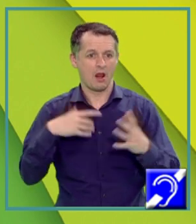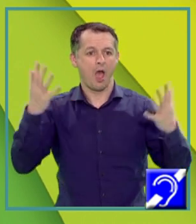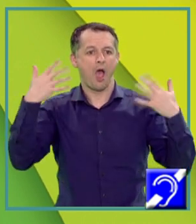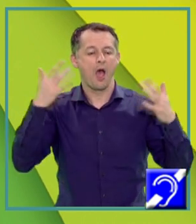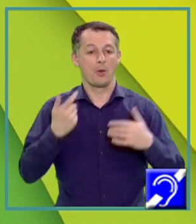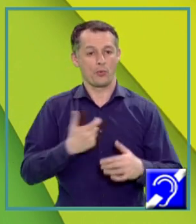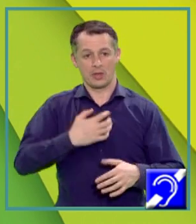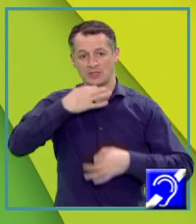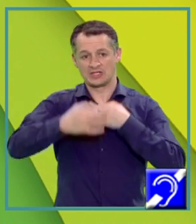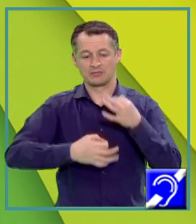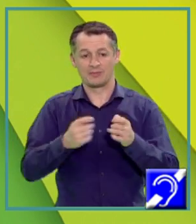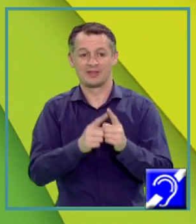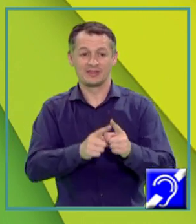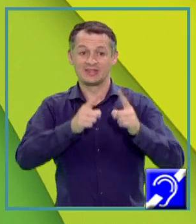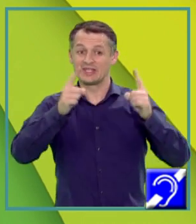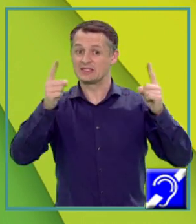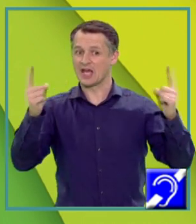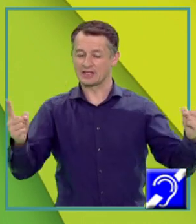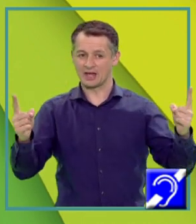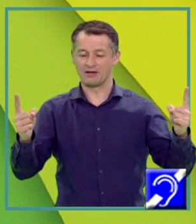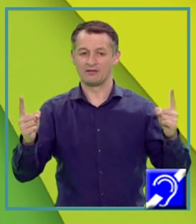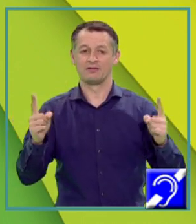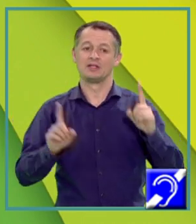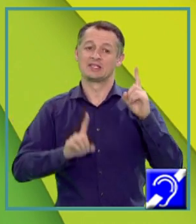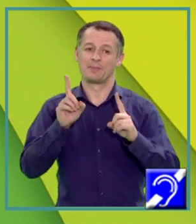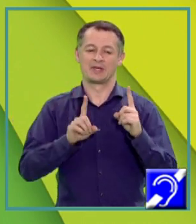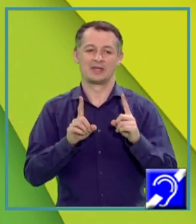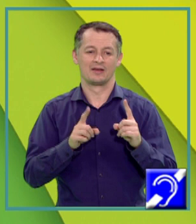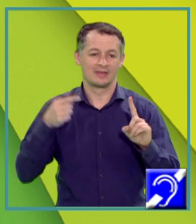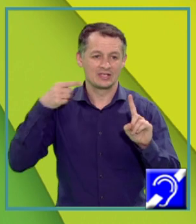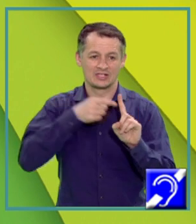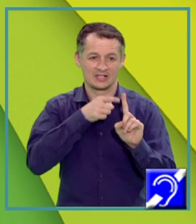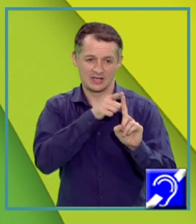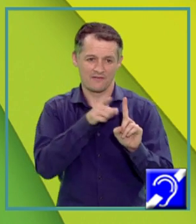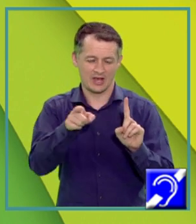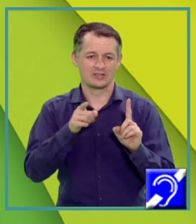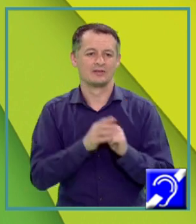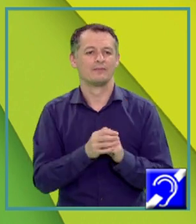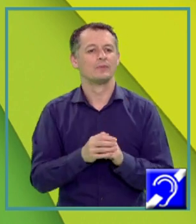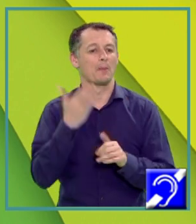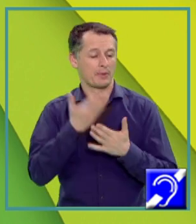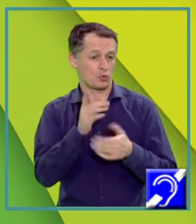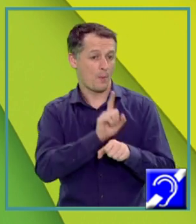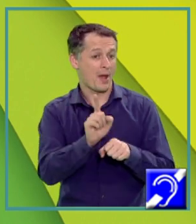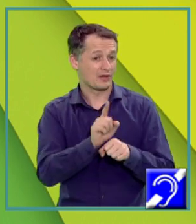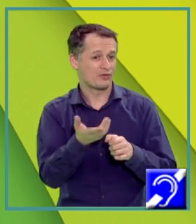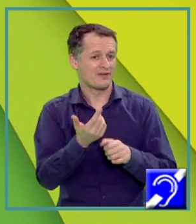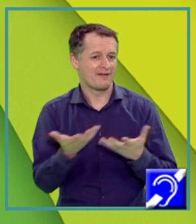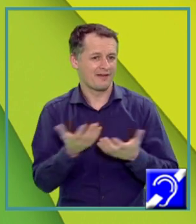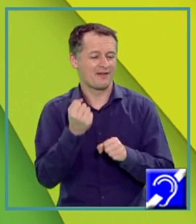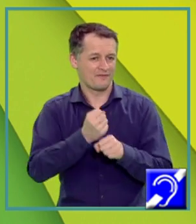exprima distanța focală în funcție de indicele de refracție absolut al materialului din care este